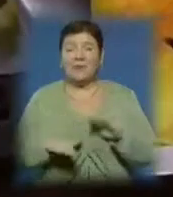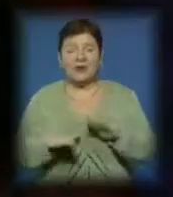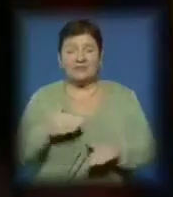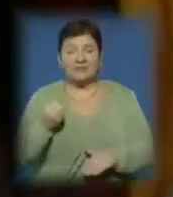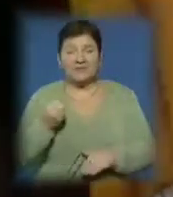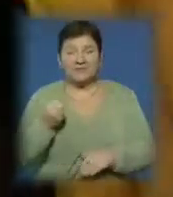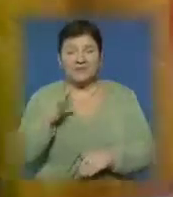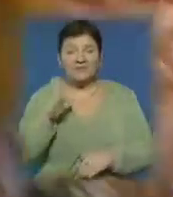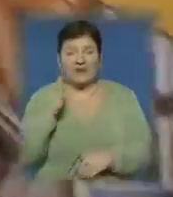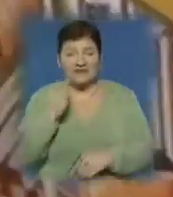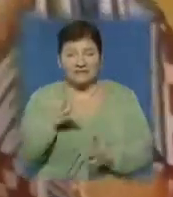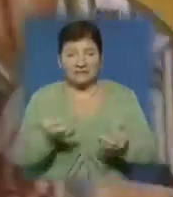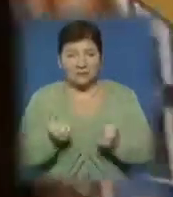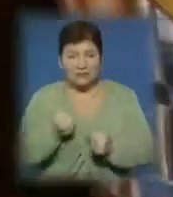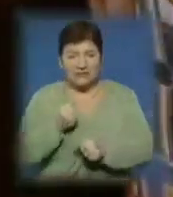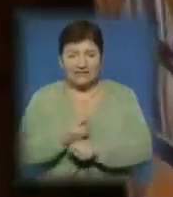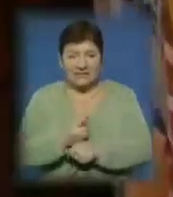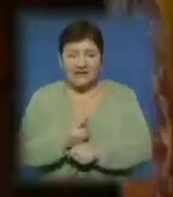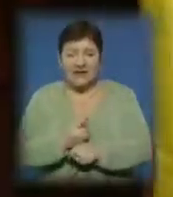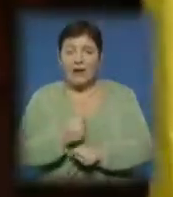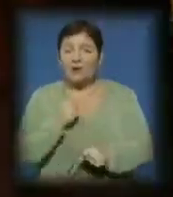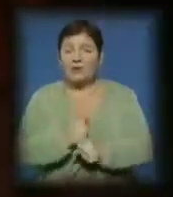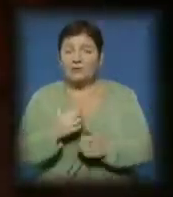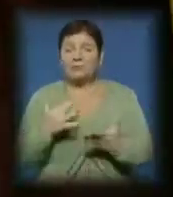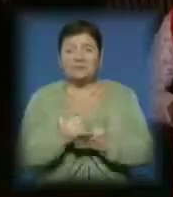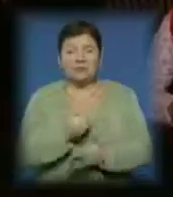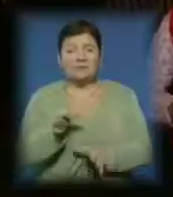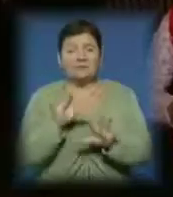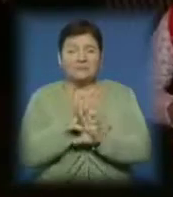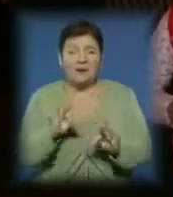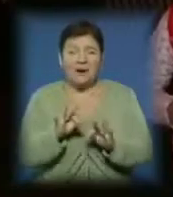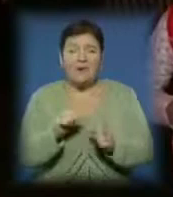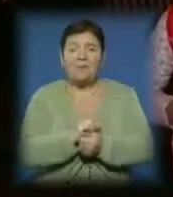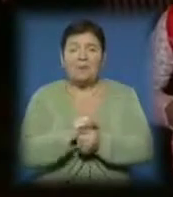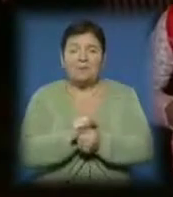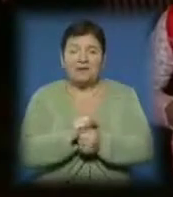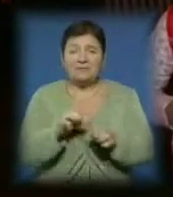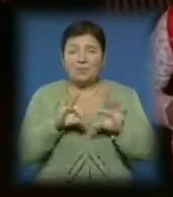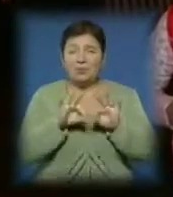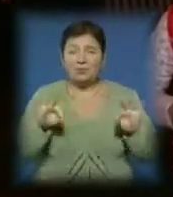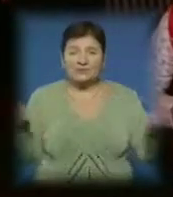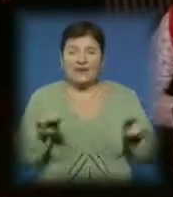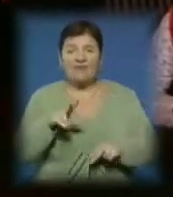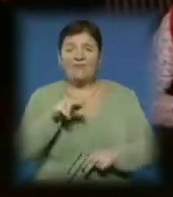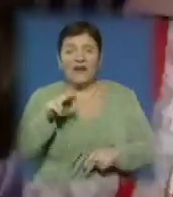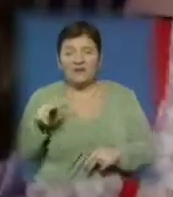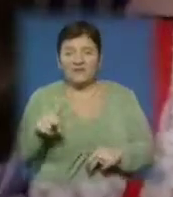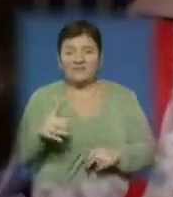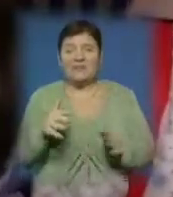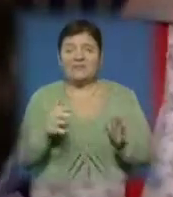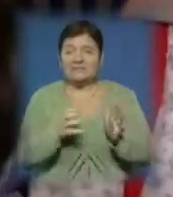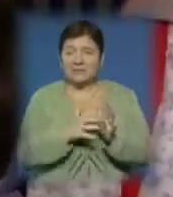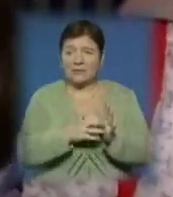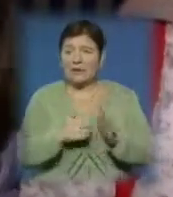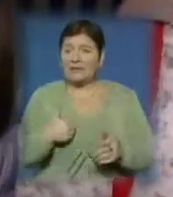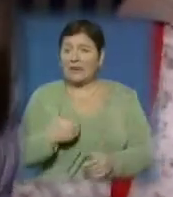вересні. Часу було вдосталь, тому і роботи вийшли доскональні. У хід пішло все – папір, фарби, мотузьки та палички, батік та розпис на склі. Звичайно я